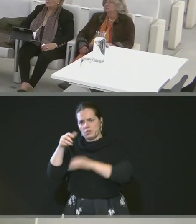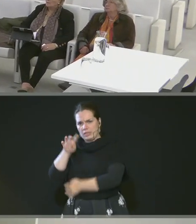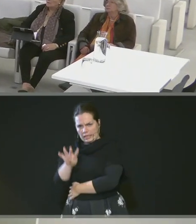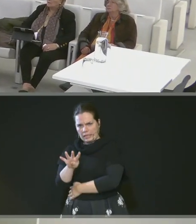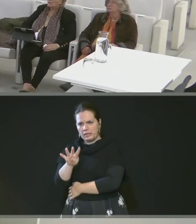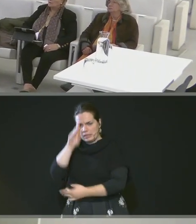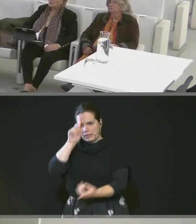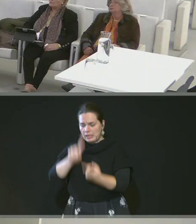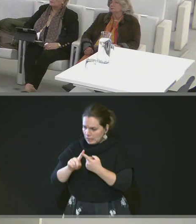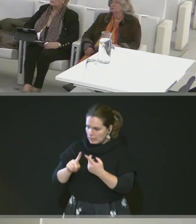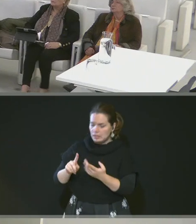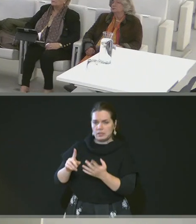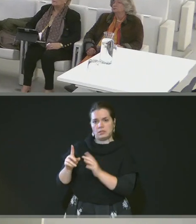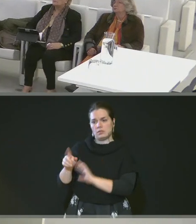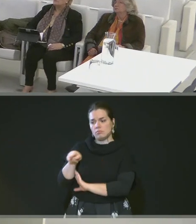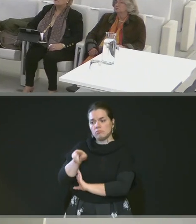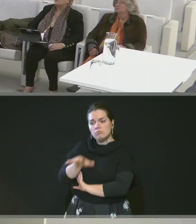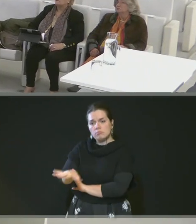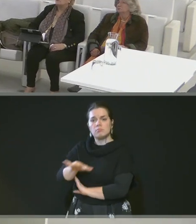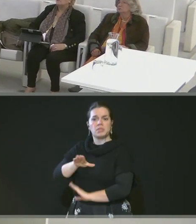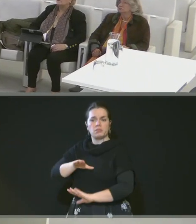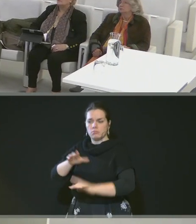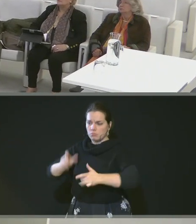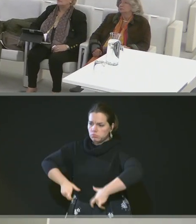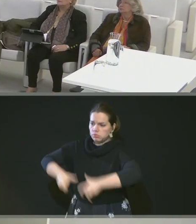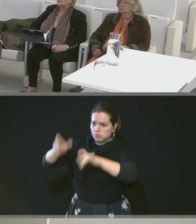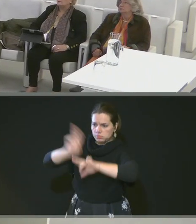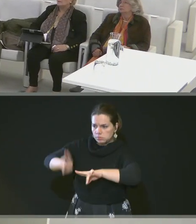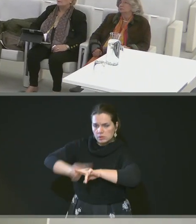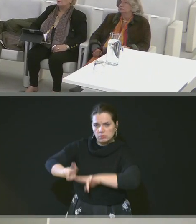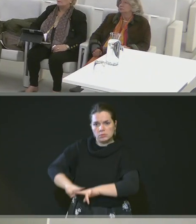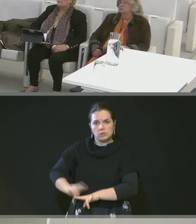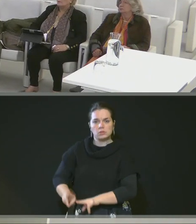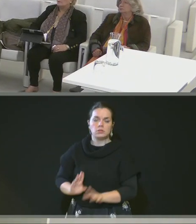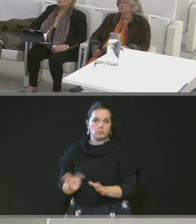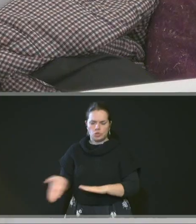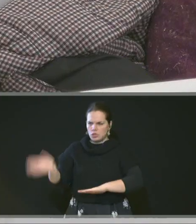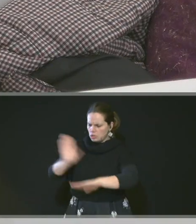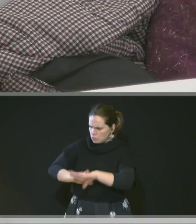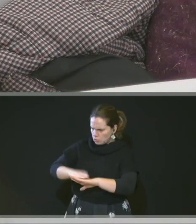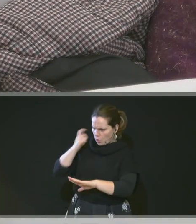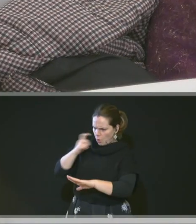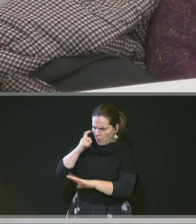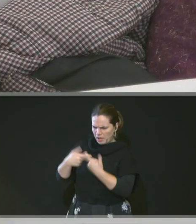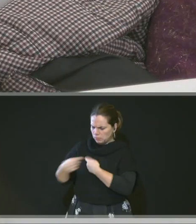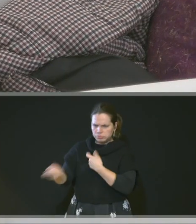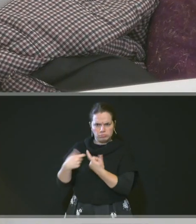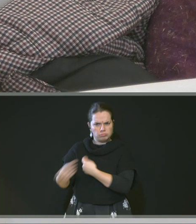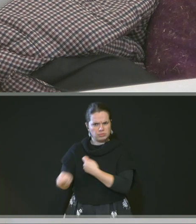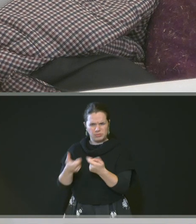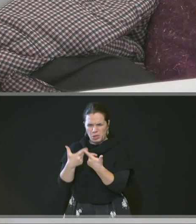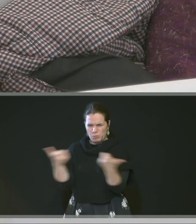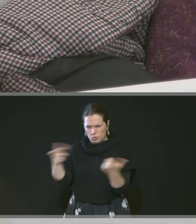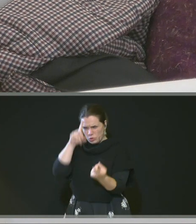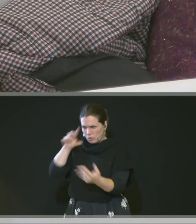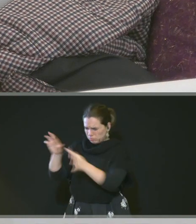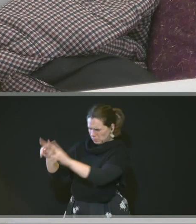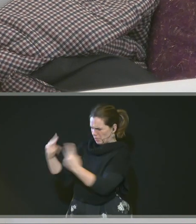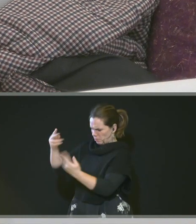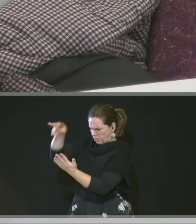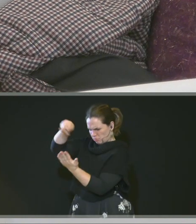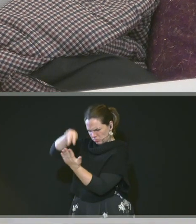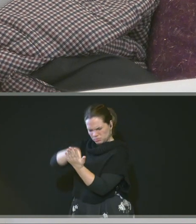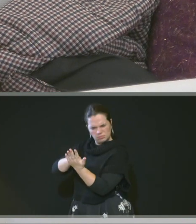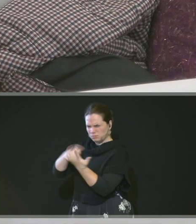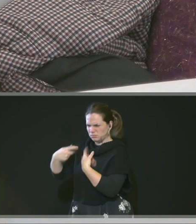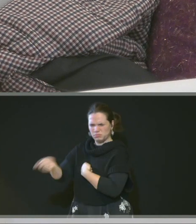réalisation d'une opération immobilière. Que plusieurs incohérences ont été observées au sein de ce permis d'aménager et au sein